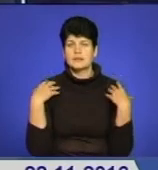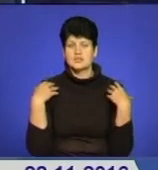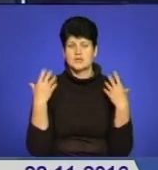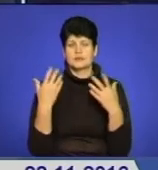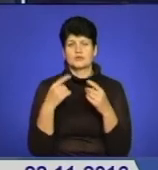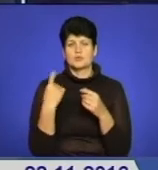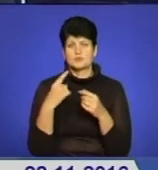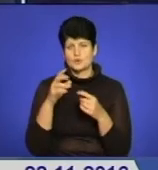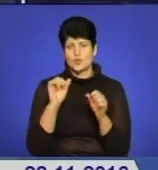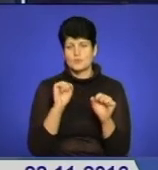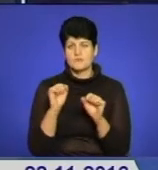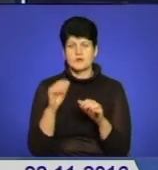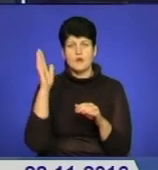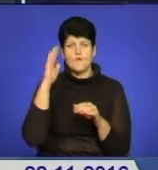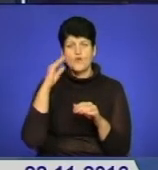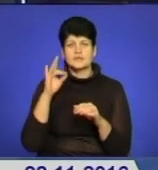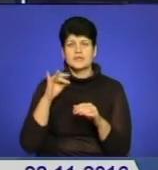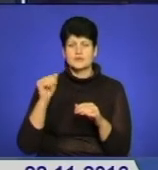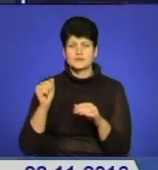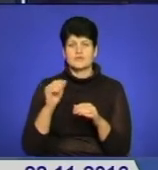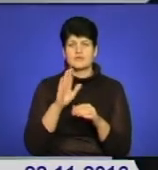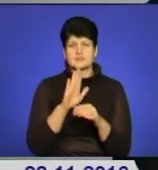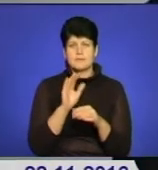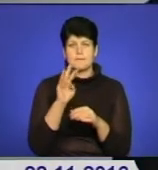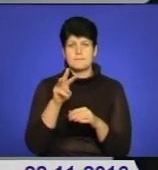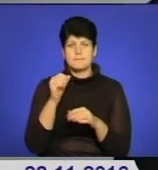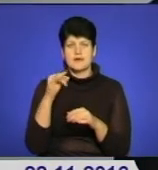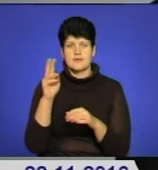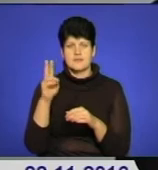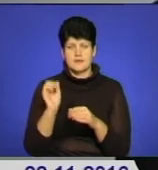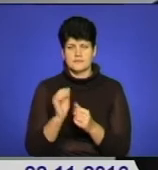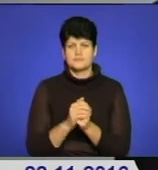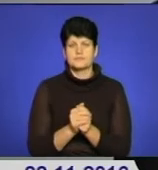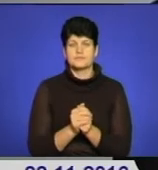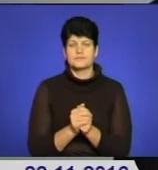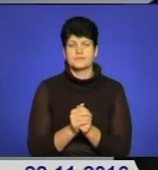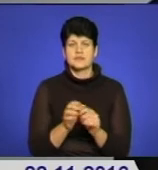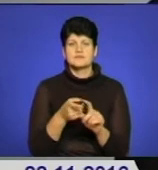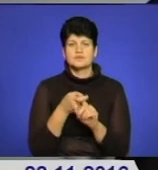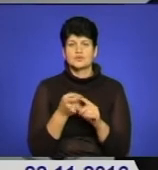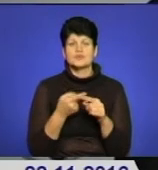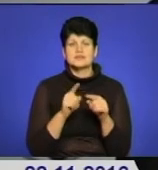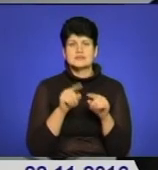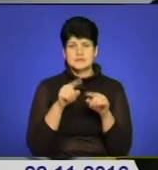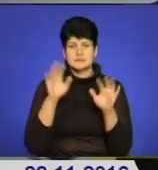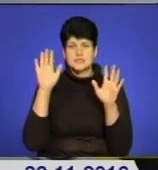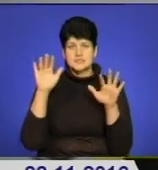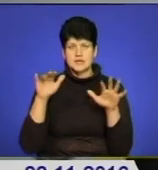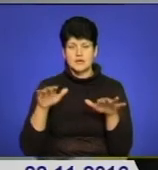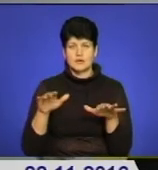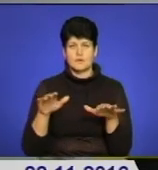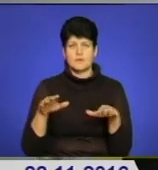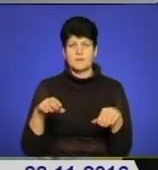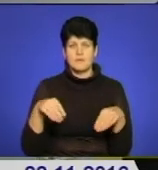обласного управління водних ресурсів Василь Майка. Наслідок цих снігопадів, це можна вважати божа